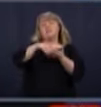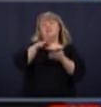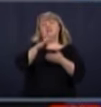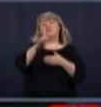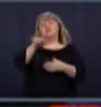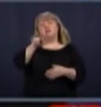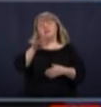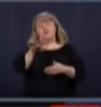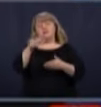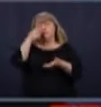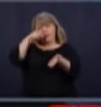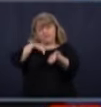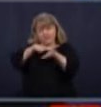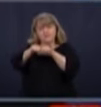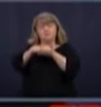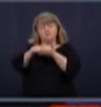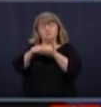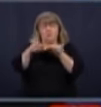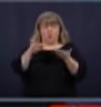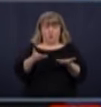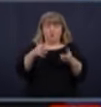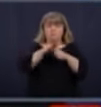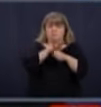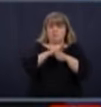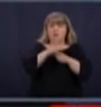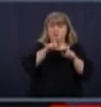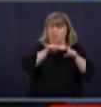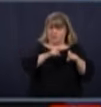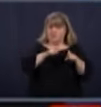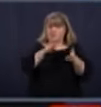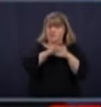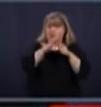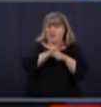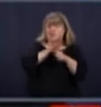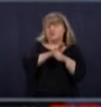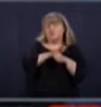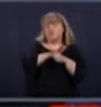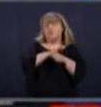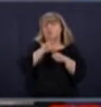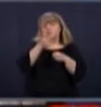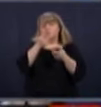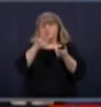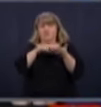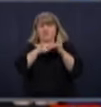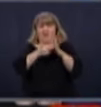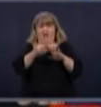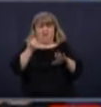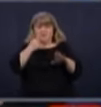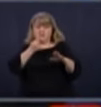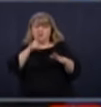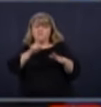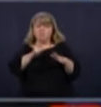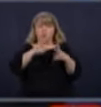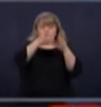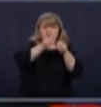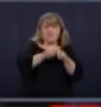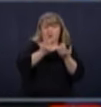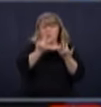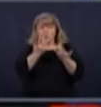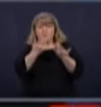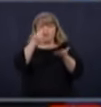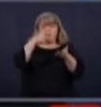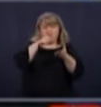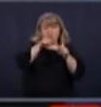on a assez de tests actuellement, là, pour respecter le nombre qui est nécessaire pour déconfiner.